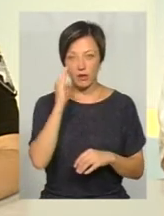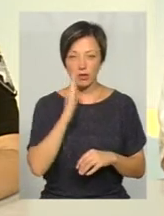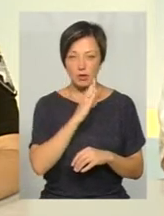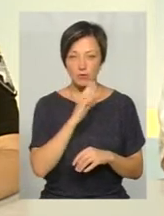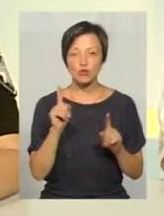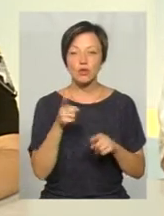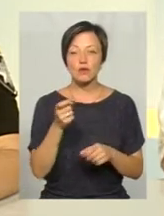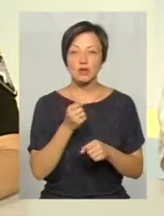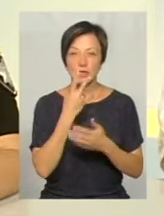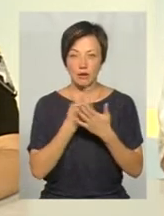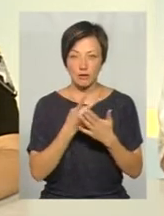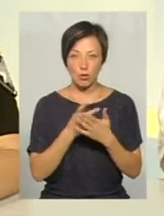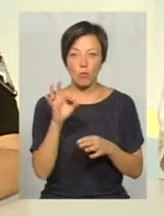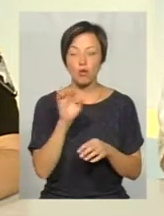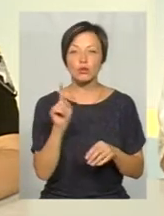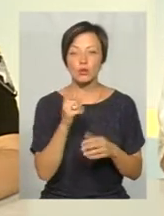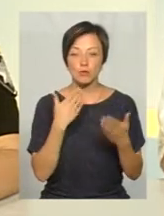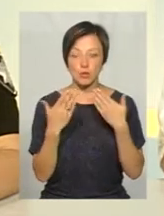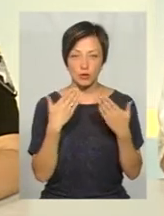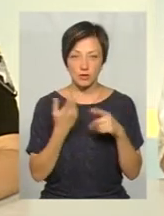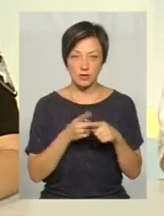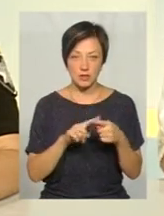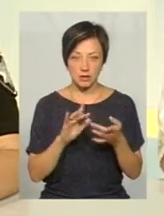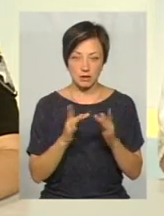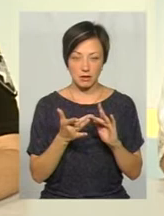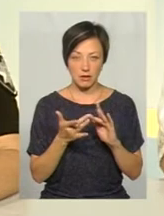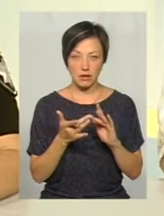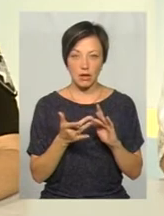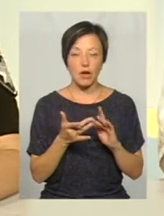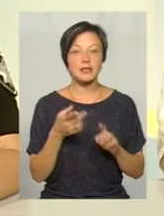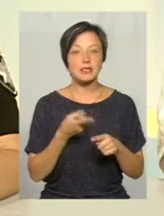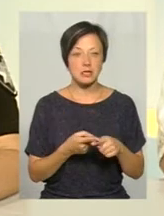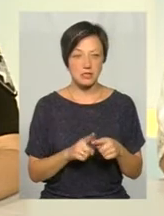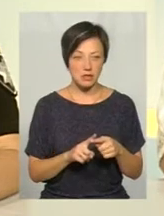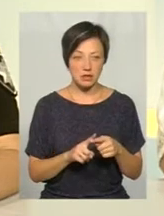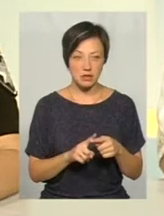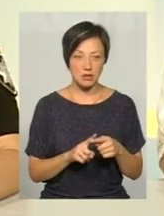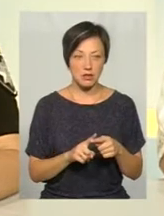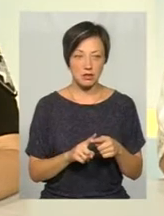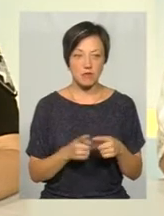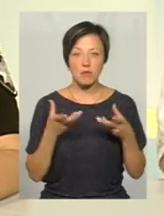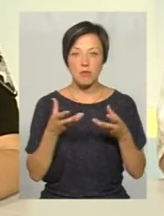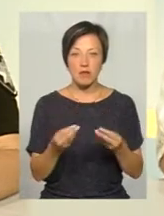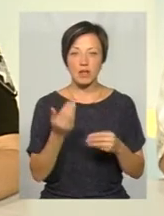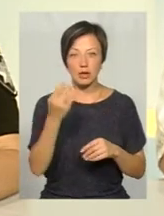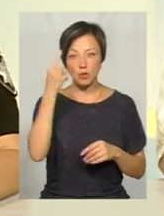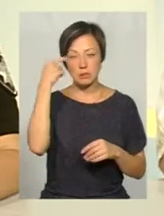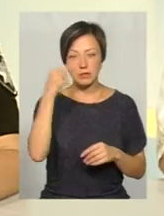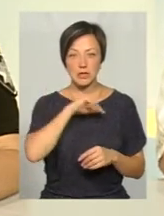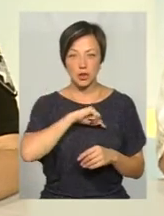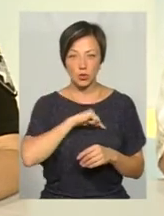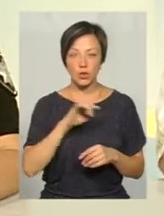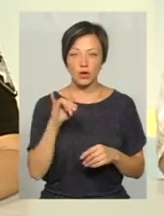гаджетами. Що вони дивляться? Про що вони спілкуються у цих мережах? Тому що це досить впливає на їхню психіку,